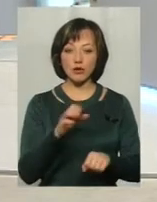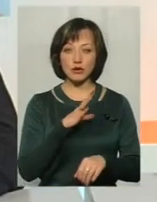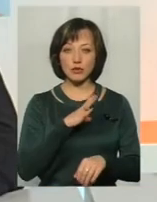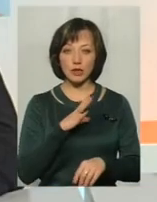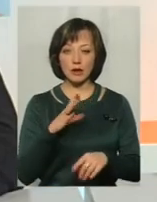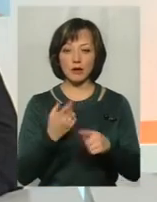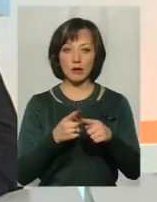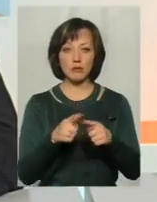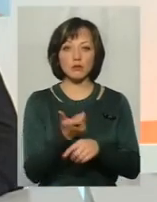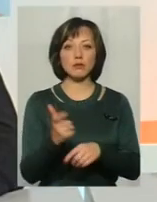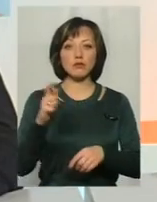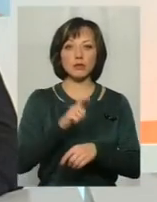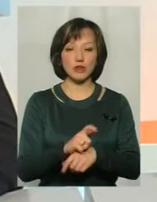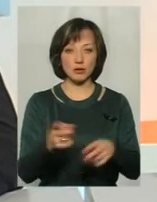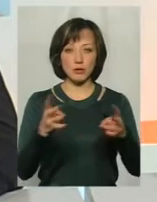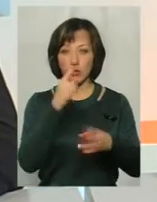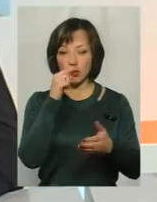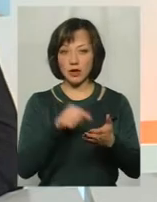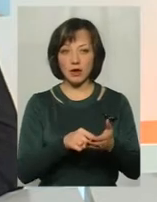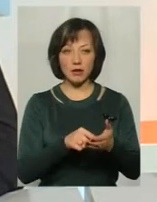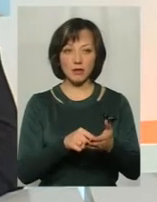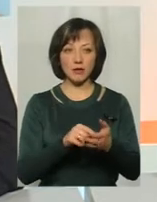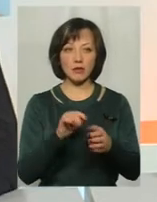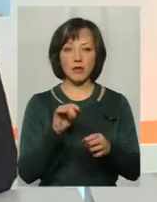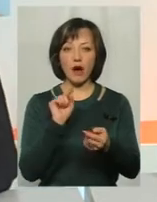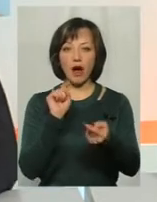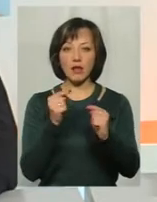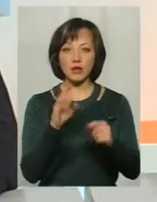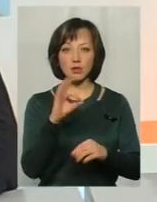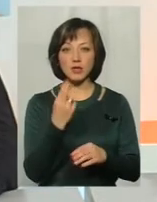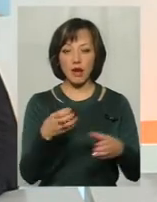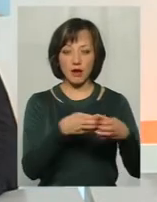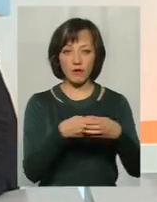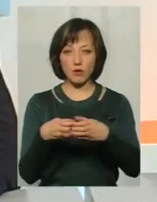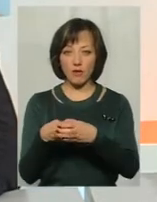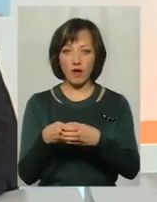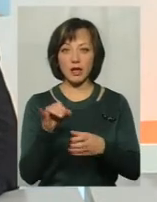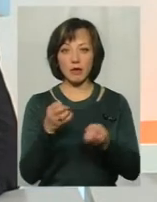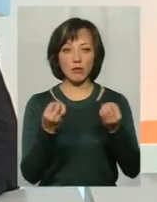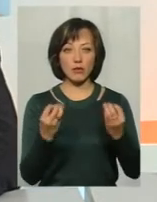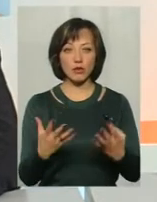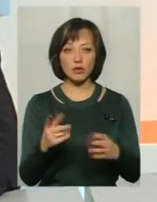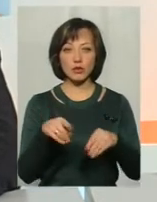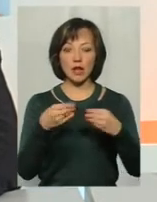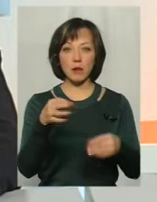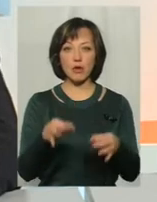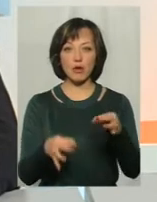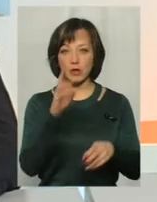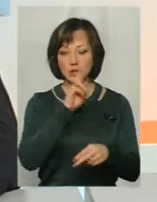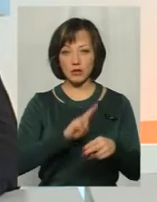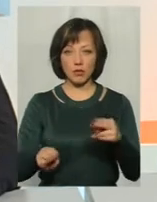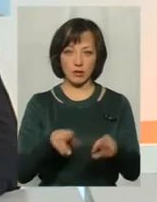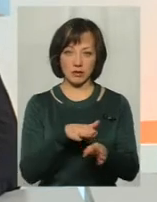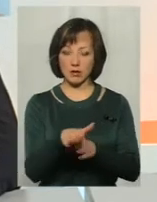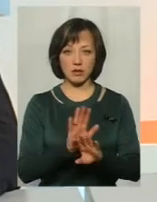ту межу, там, де вона може потрапити в антисоціальні певні формування, і просто те, що їй дала природа, вона може це не